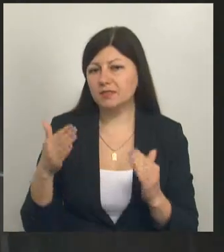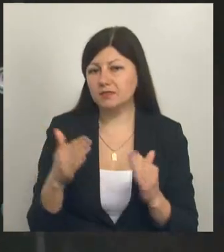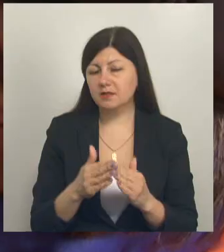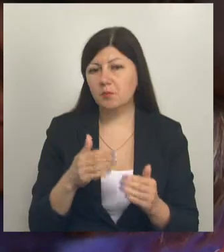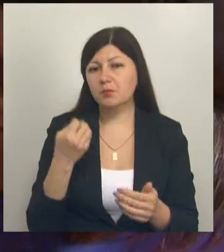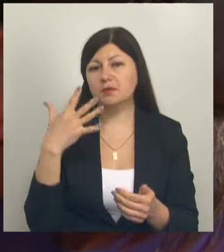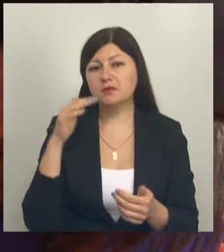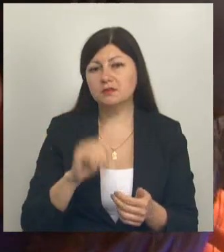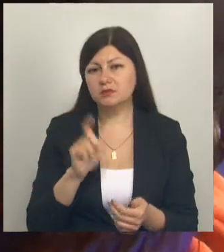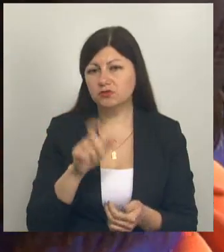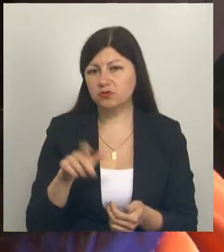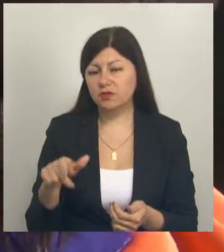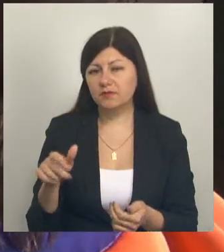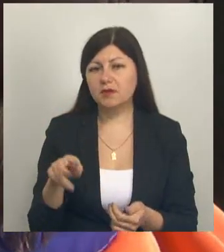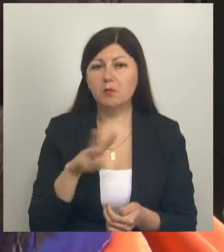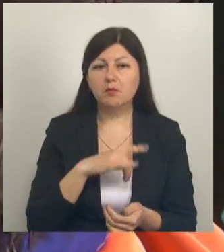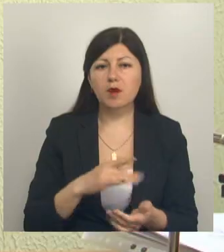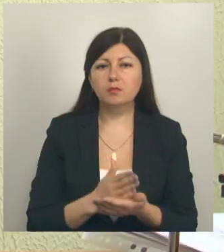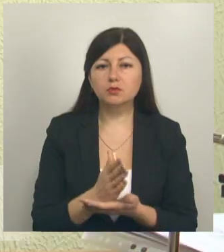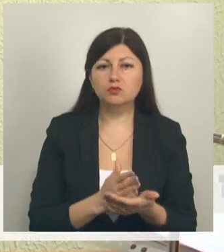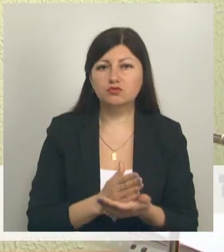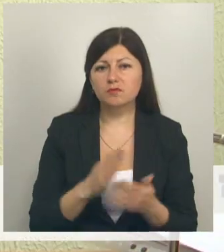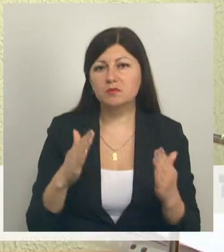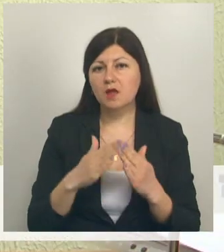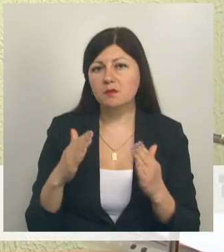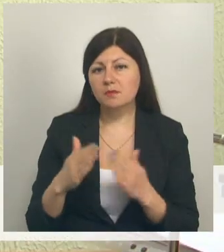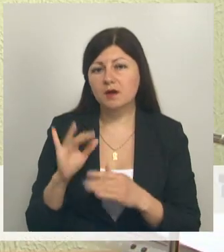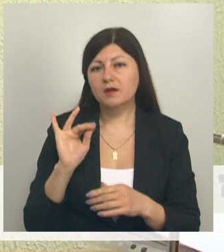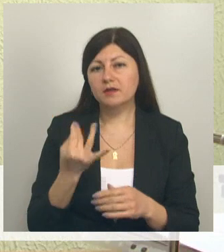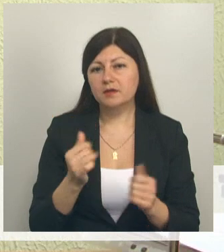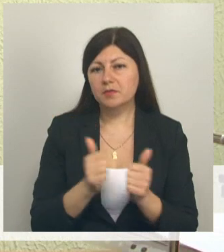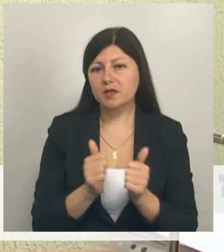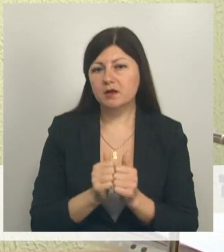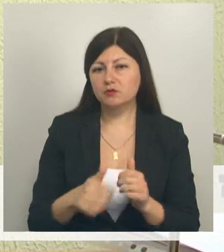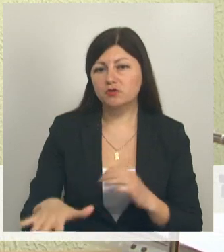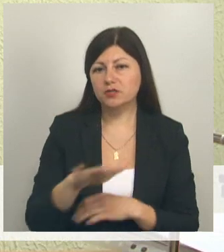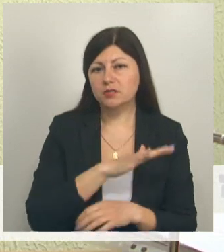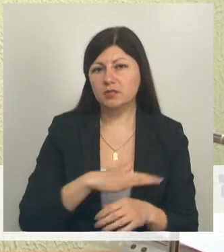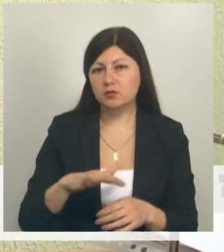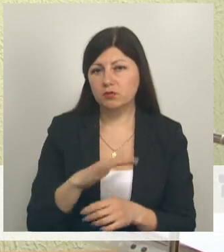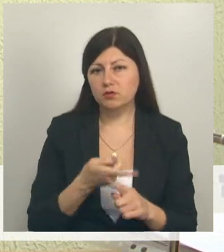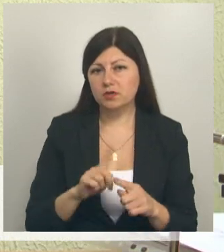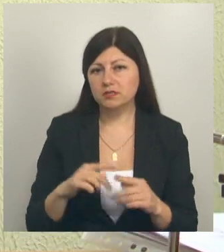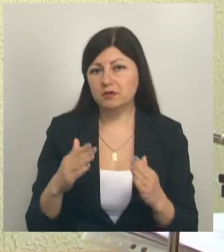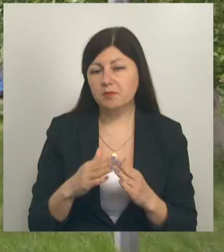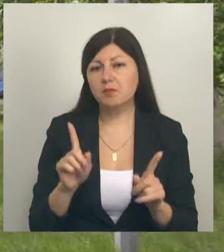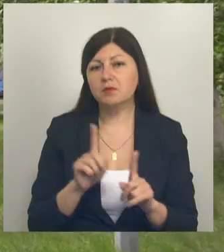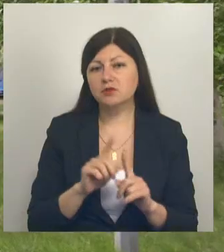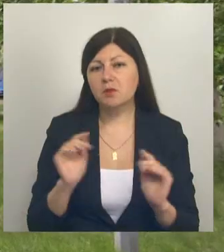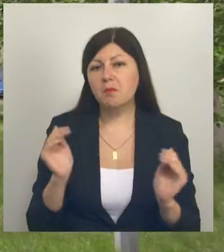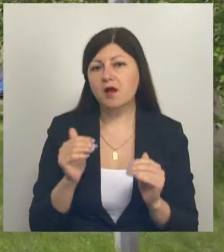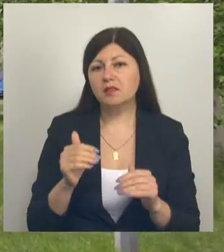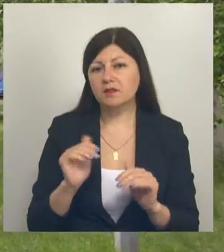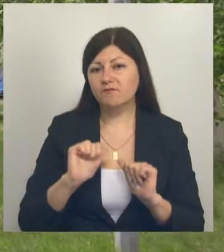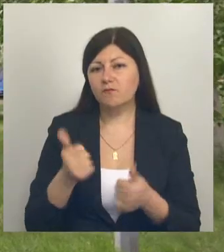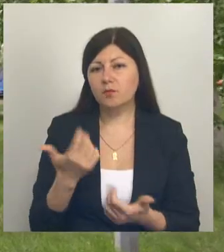тысяч человек. Мы обслуживаем дома и прилегающую территорию к этим домам. Также малые формы, которые